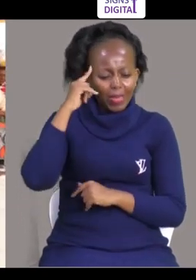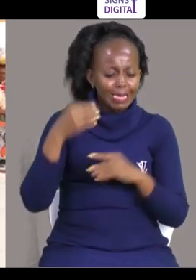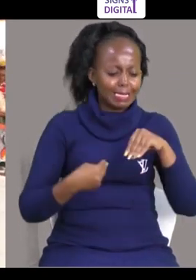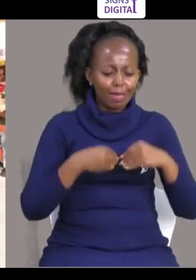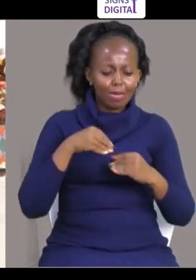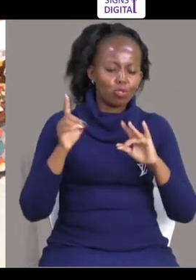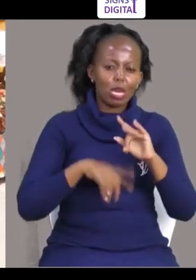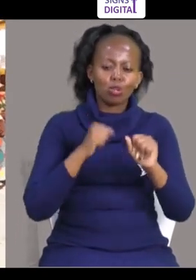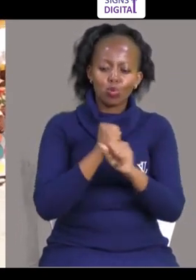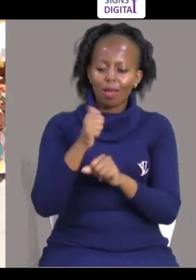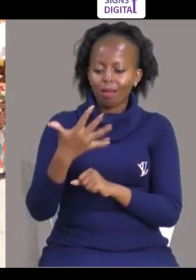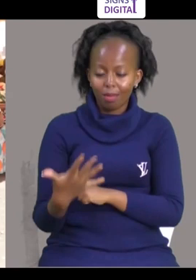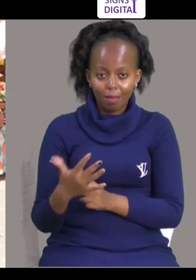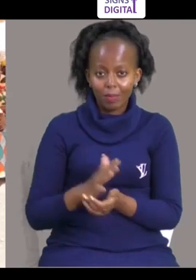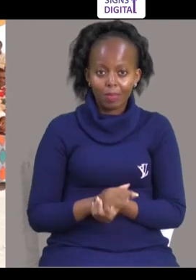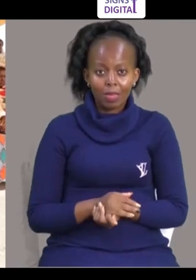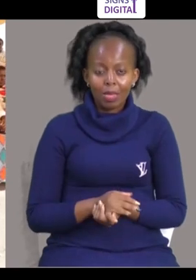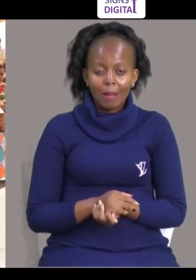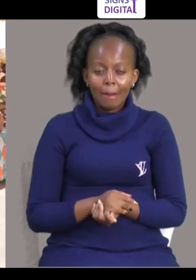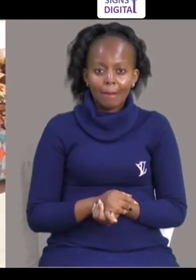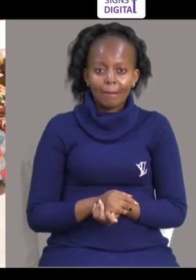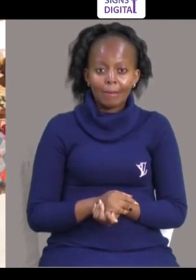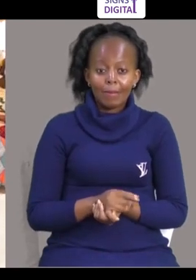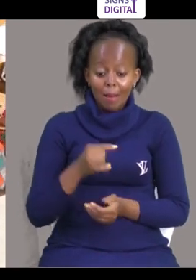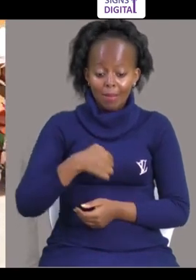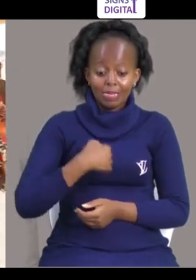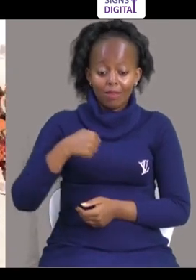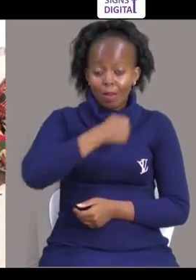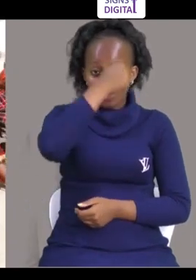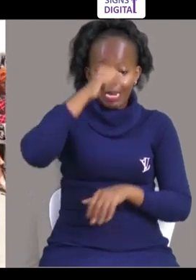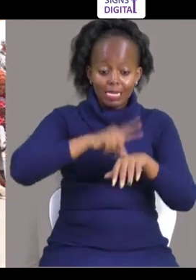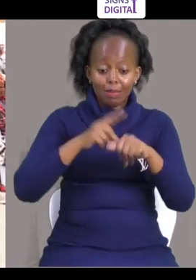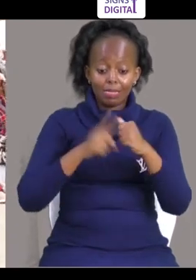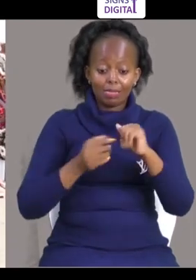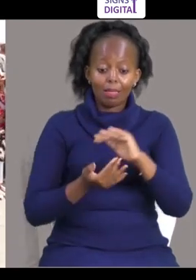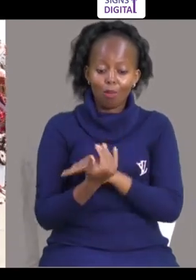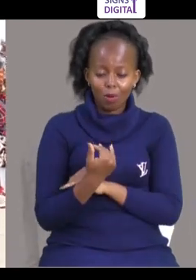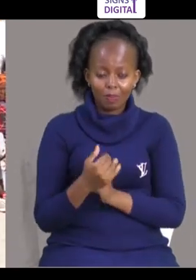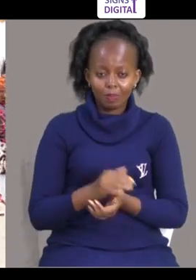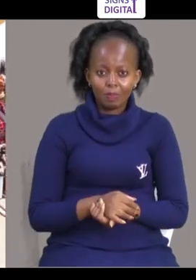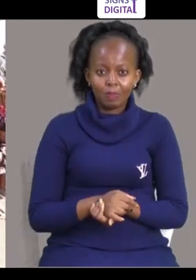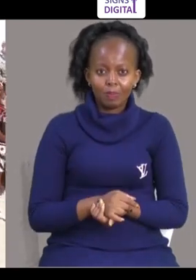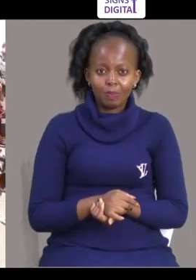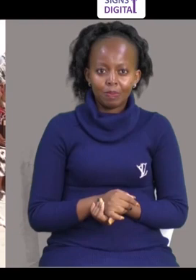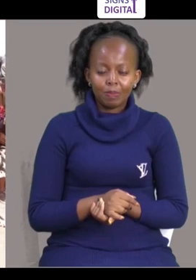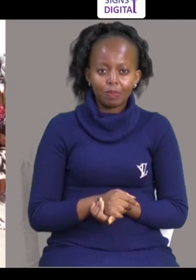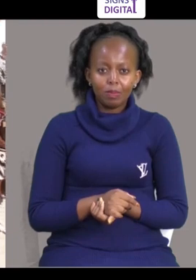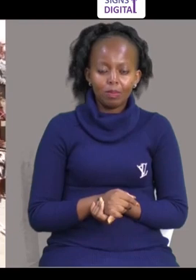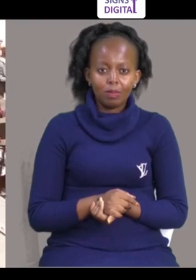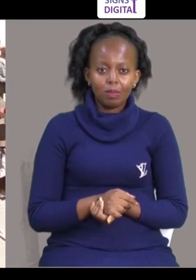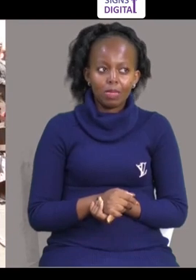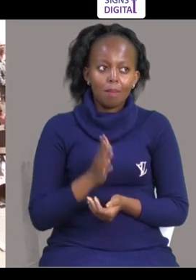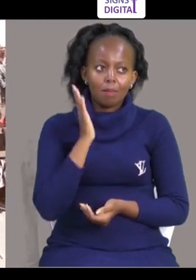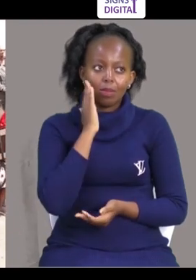Usitekele mwremaku hata kito Juku na wadu wanakekelea mtu Mtu nawezi jifanda Mimi na mkaga saa kumi na pili na aja